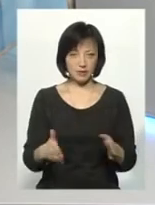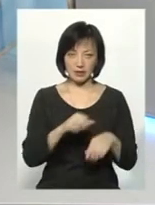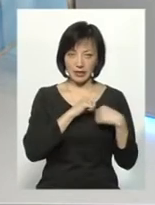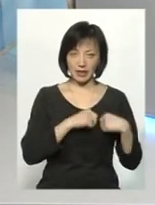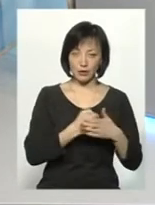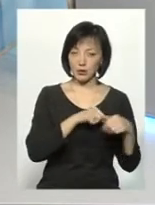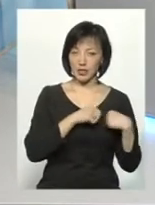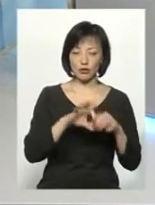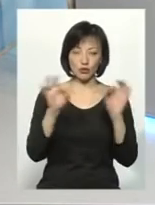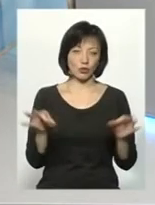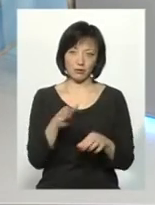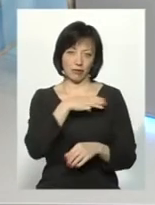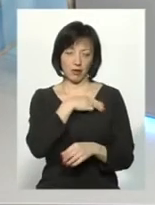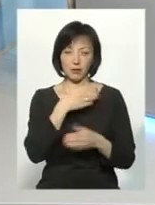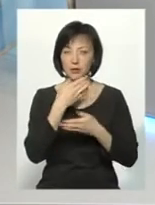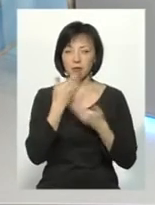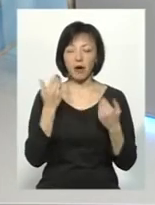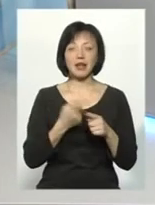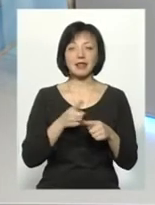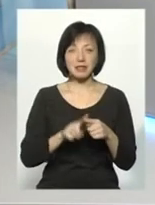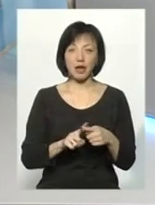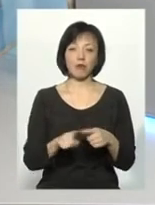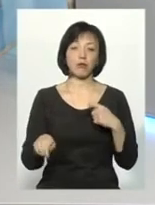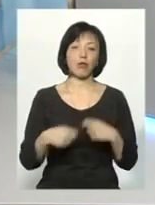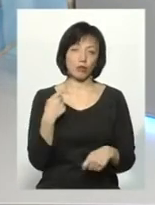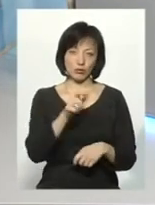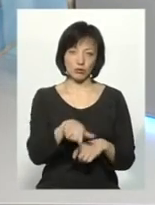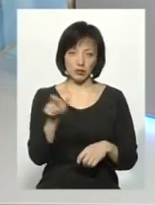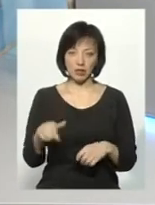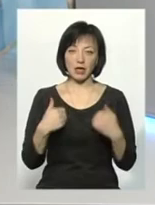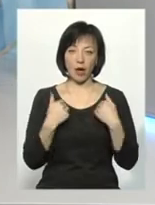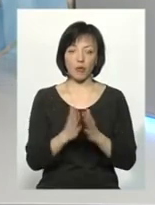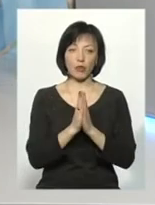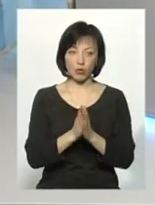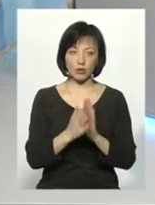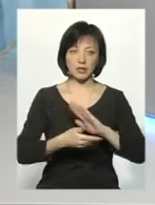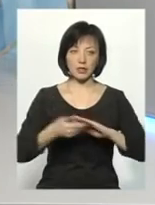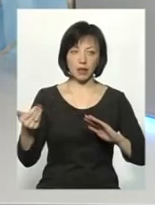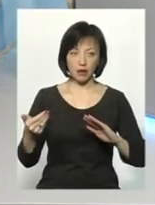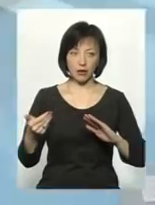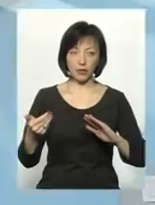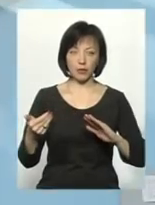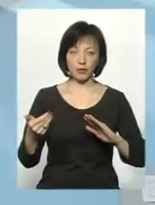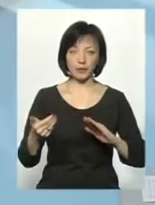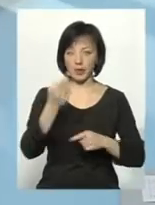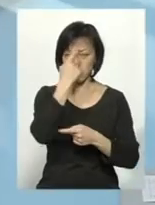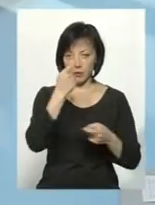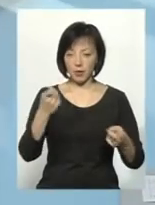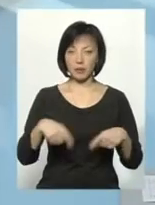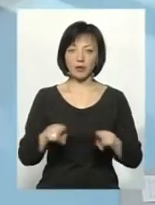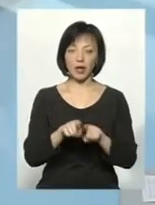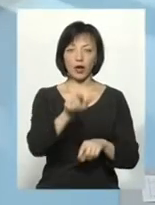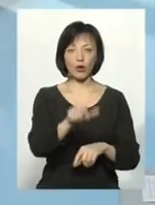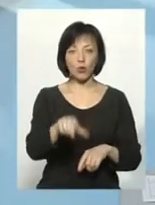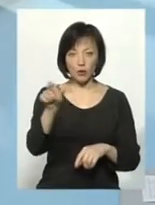серця до серця і жодних сердечок не має бути. Тобто, це вже порушники. І я прошу і закликаю повідомляти про таких